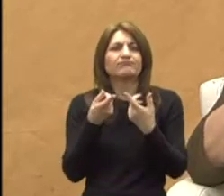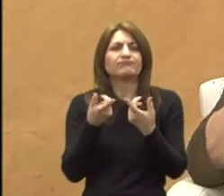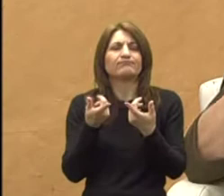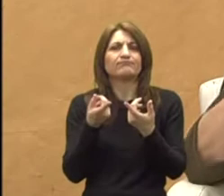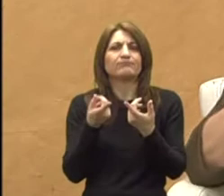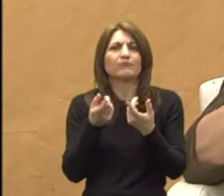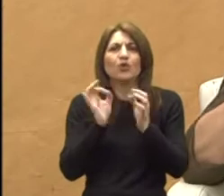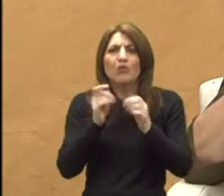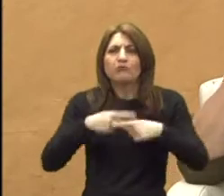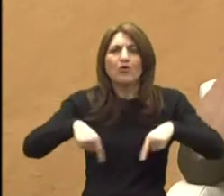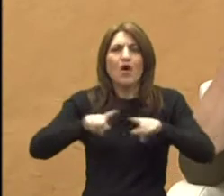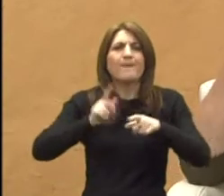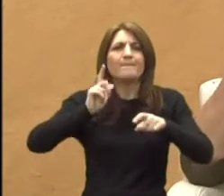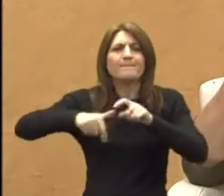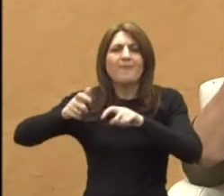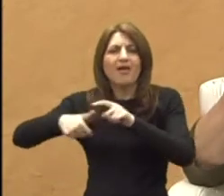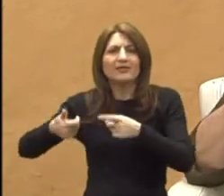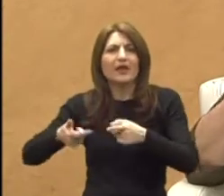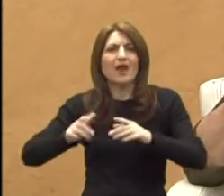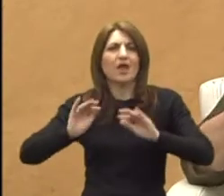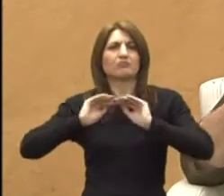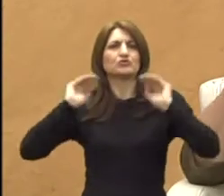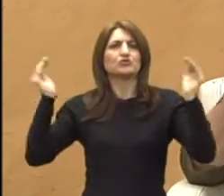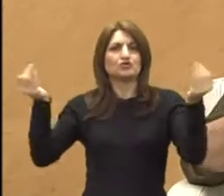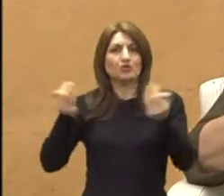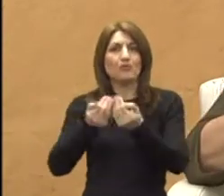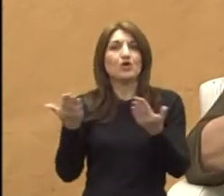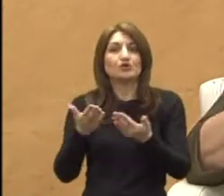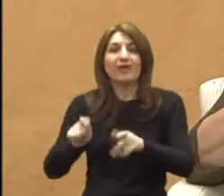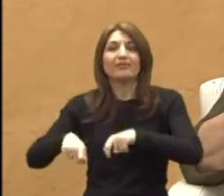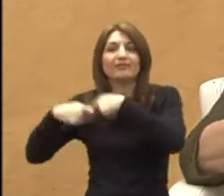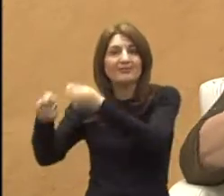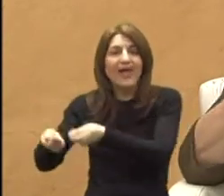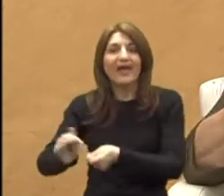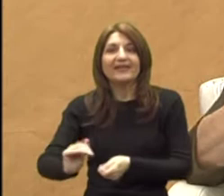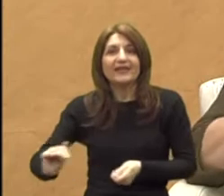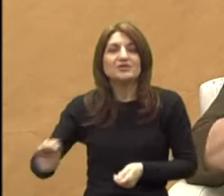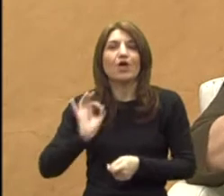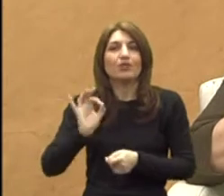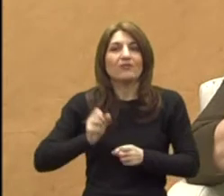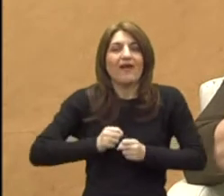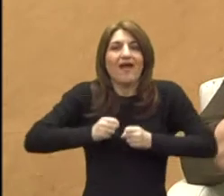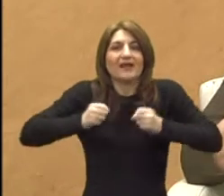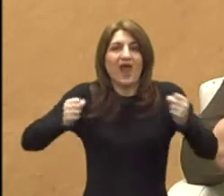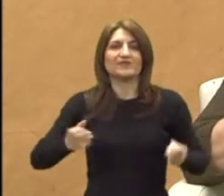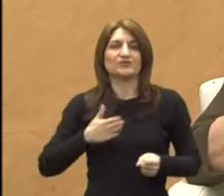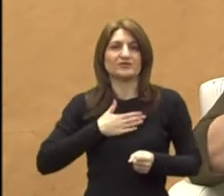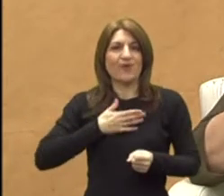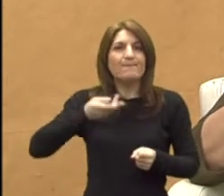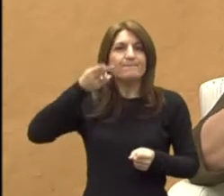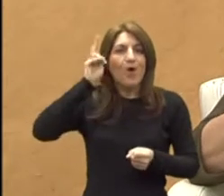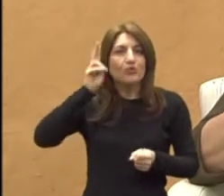opremljenošću, prostor koji će toj djeci omogućiti razvoj njihovih potencijala,